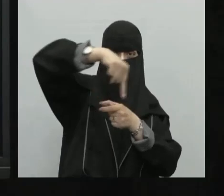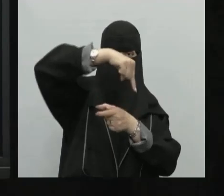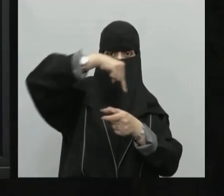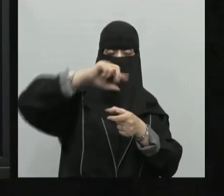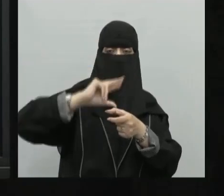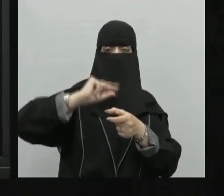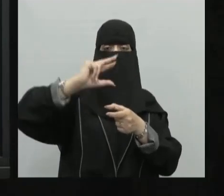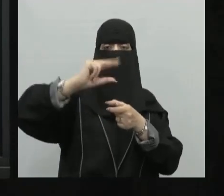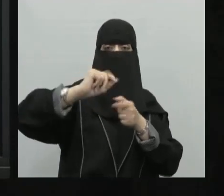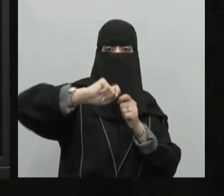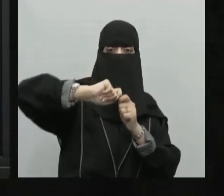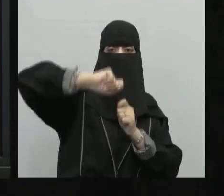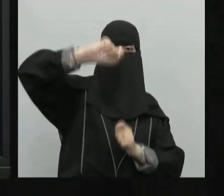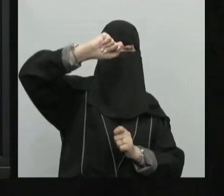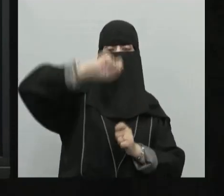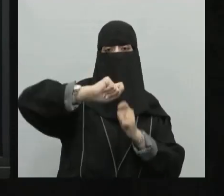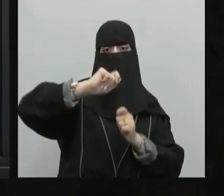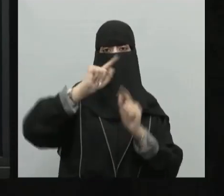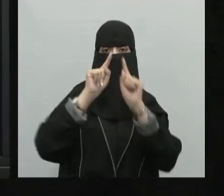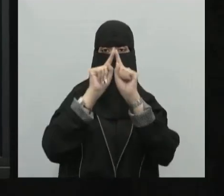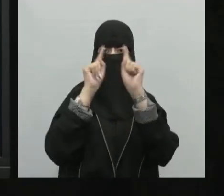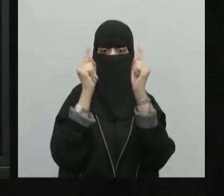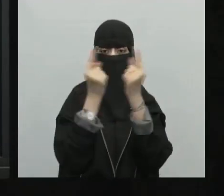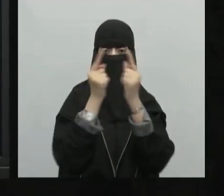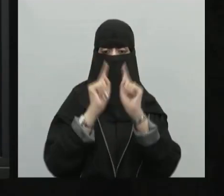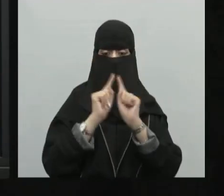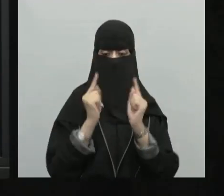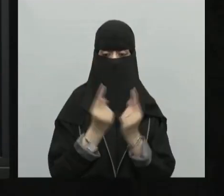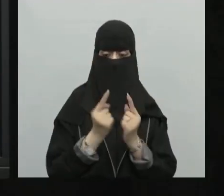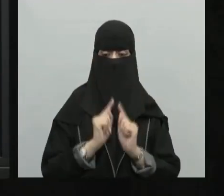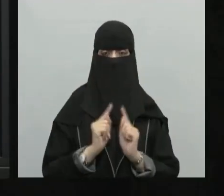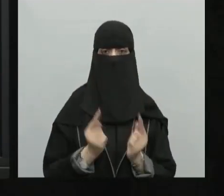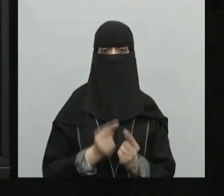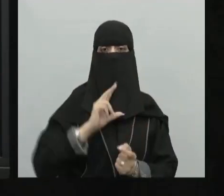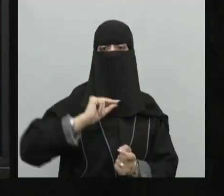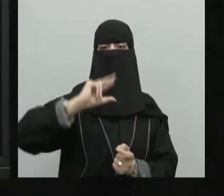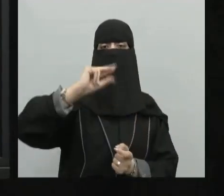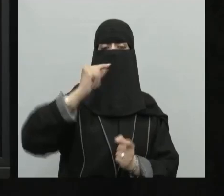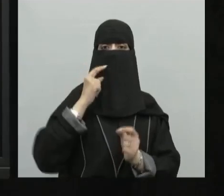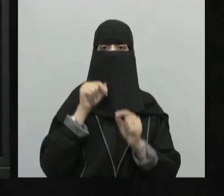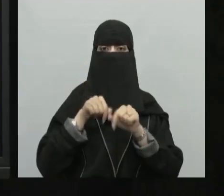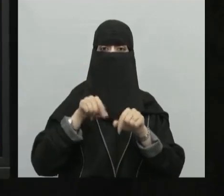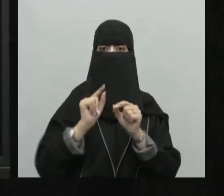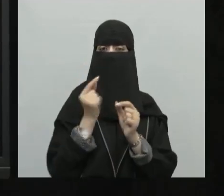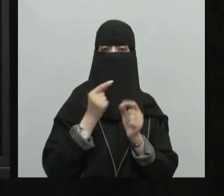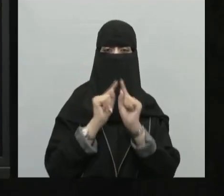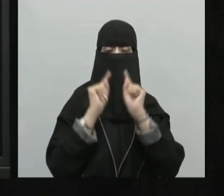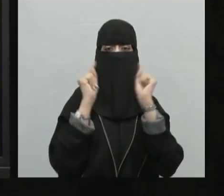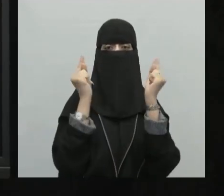عبارة عن أنصاف دوائر متساوية في الطول تلتقي عند